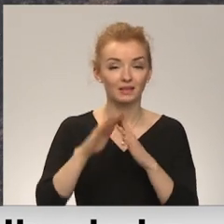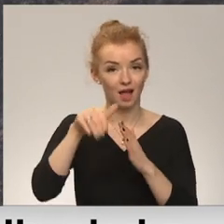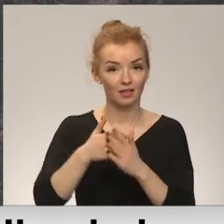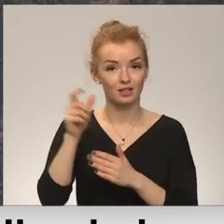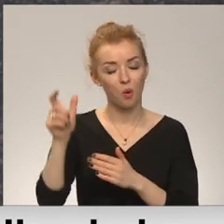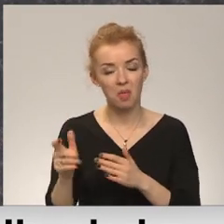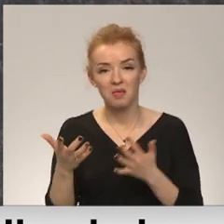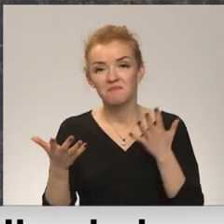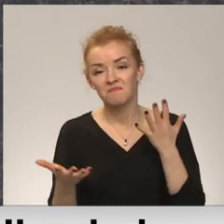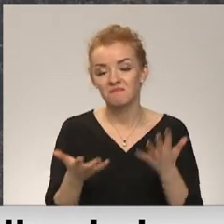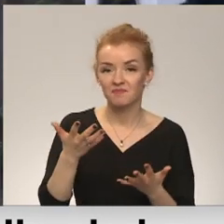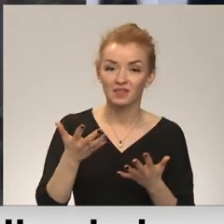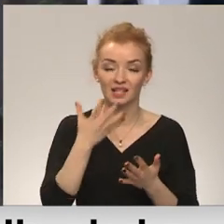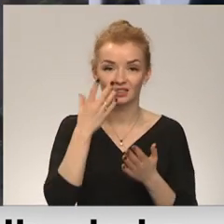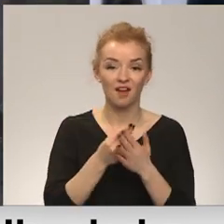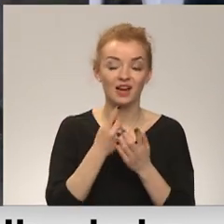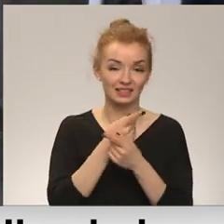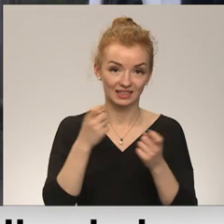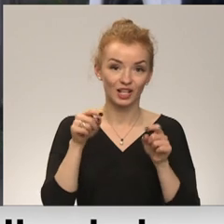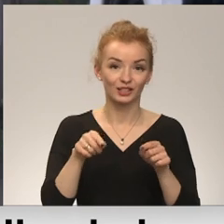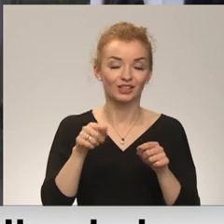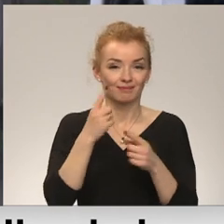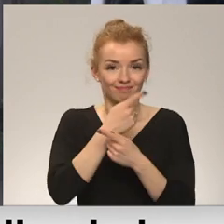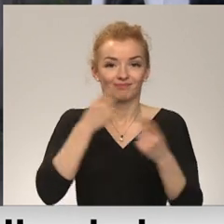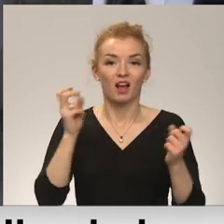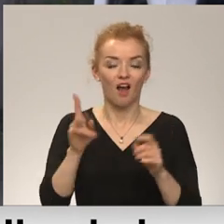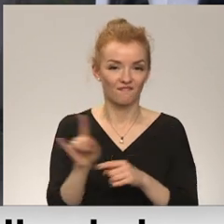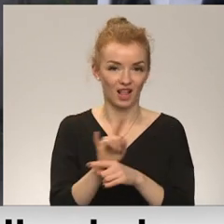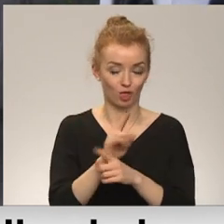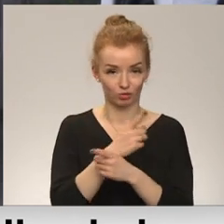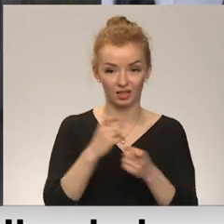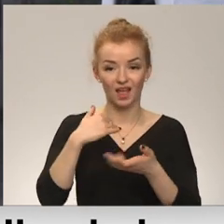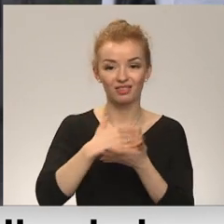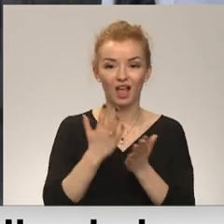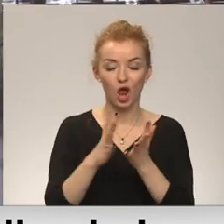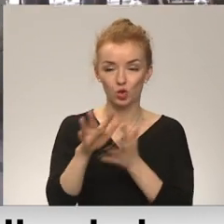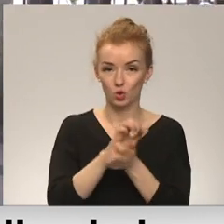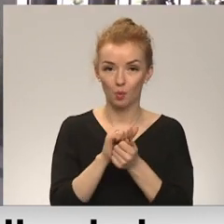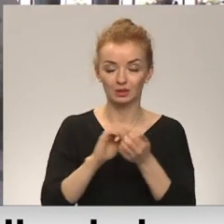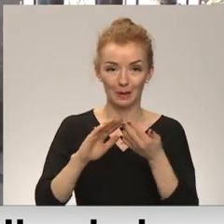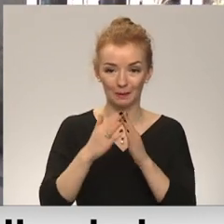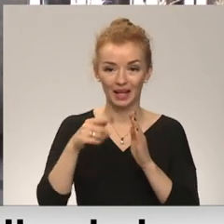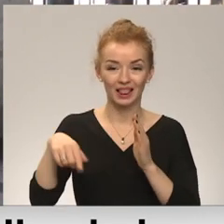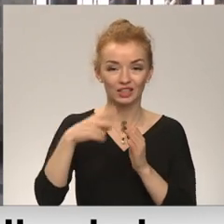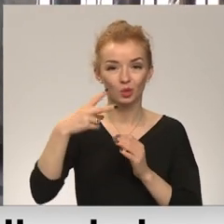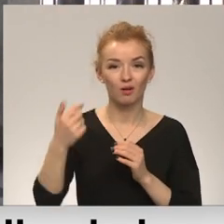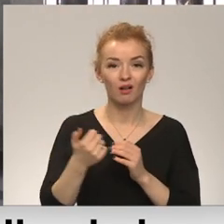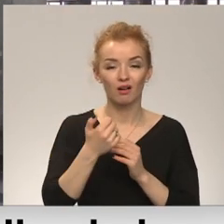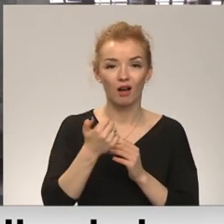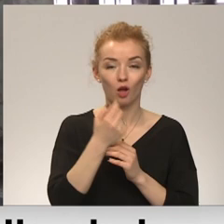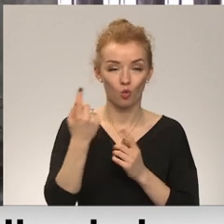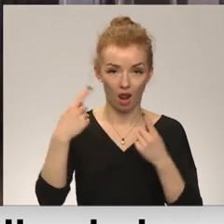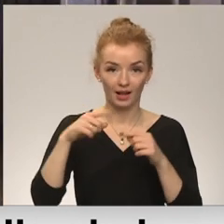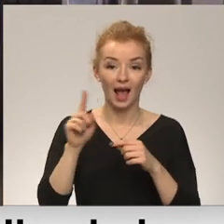uztver duāli, uzsverot, ka savā ziņā šāda vēsts uztverama kā viltuzziņa. Daļai nopostītā pilš šo 20 gadu laikā patiešām ir